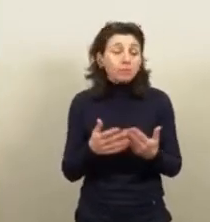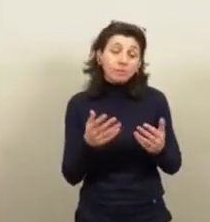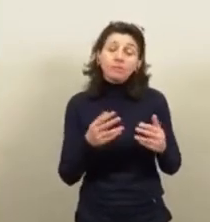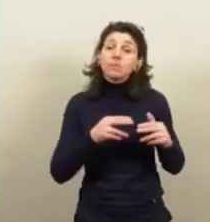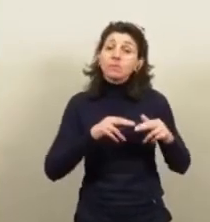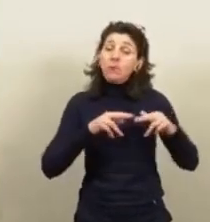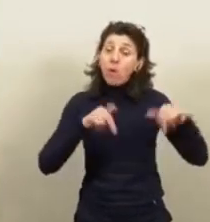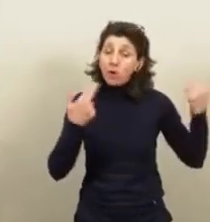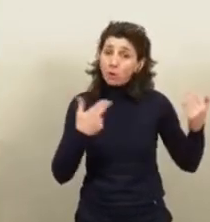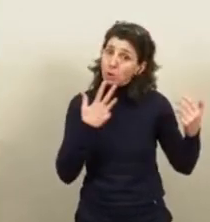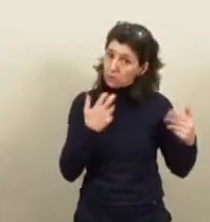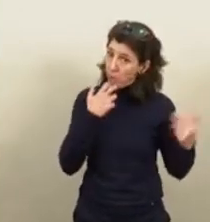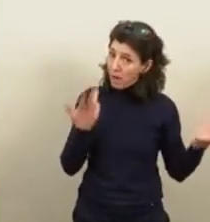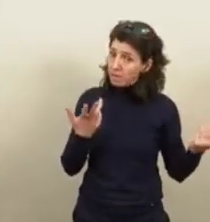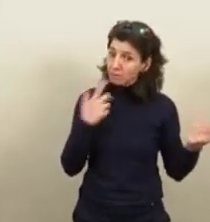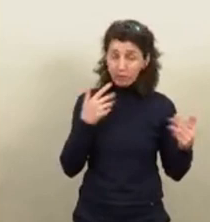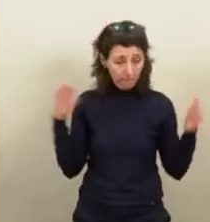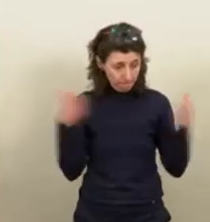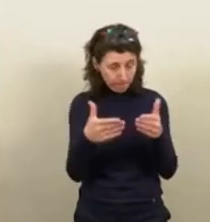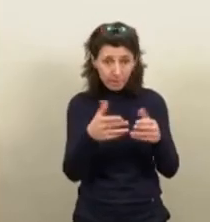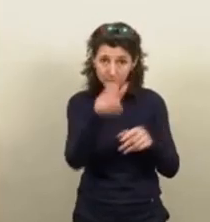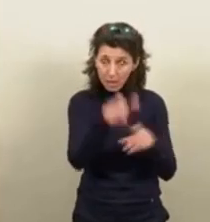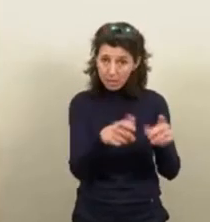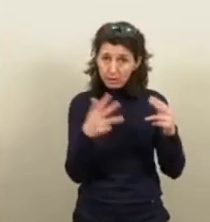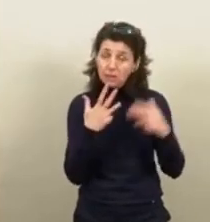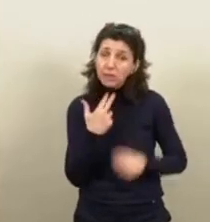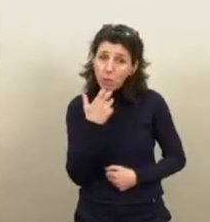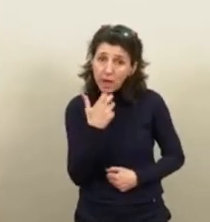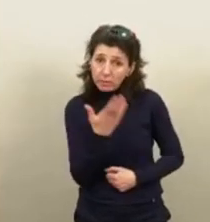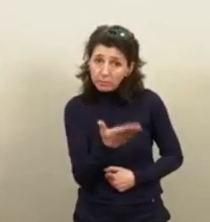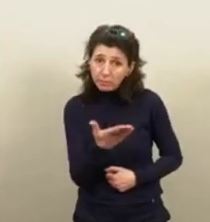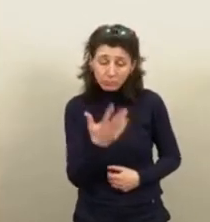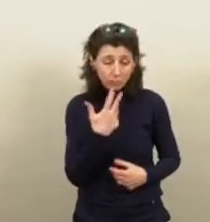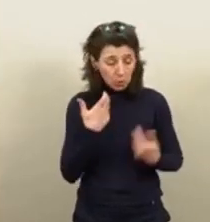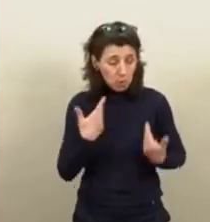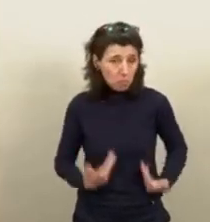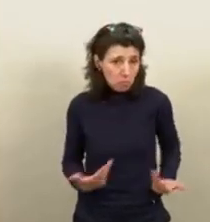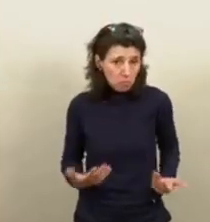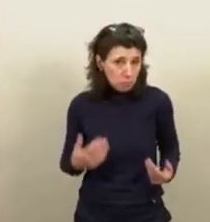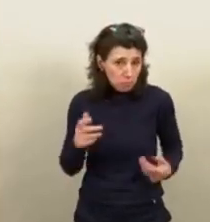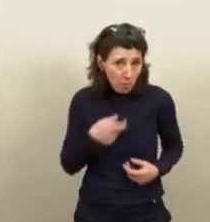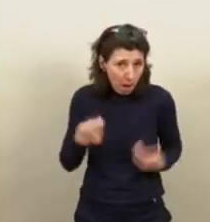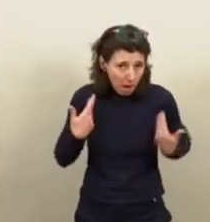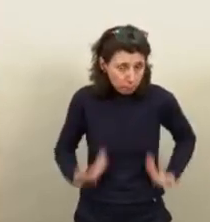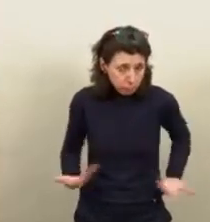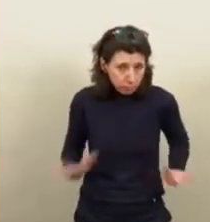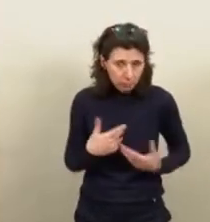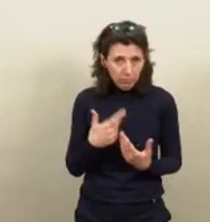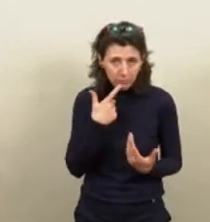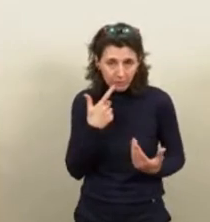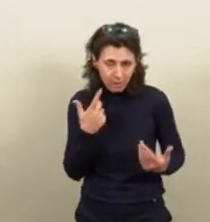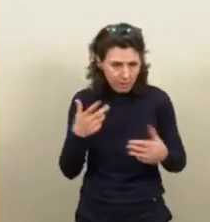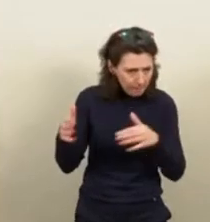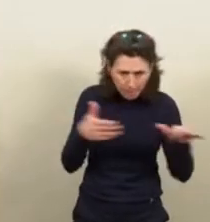citoyenne, aux citoyens, à un citoyen normalement constitué, de se mouvoir dans ce